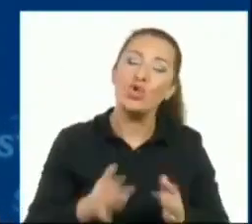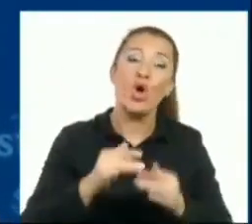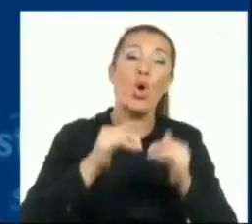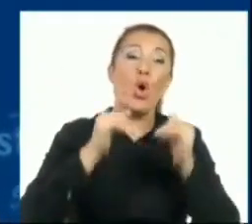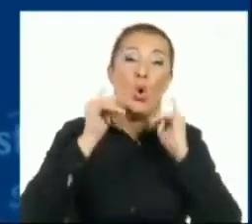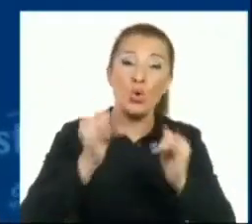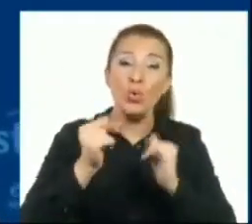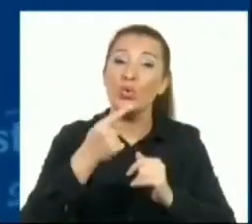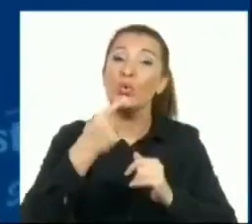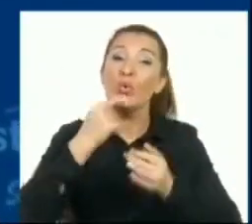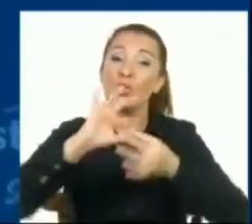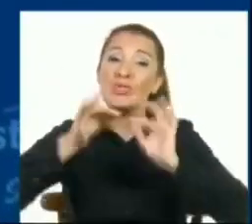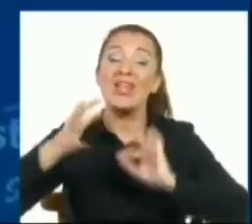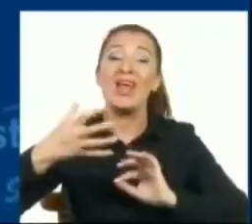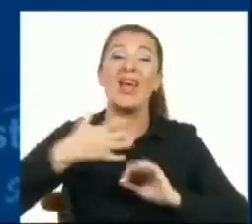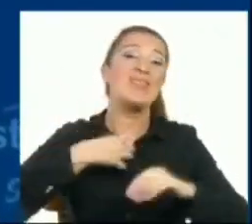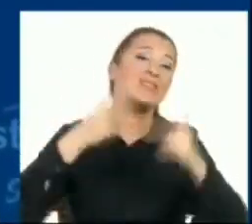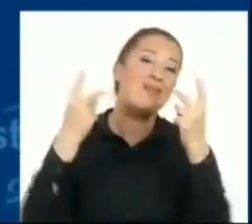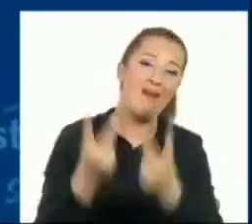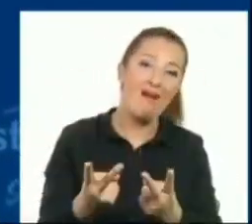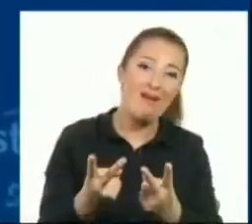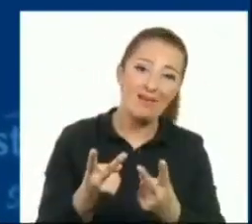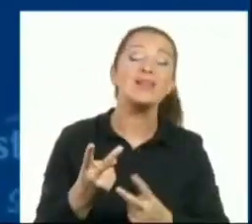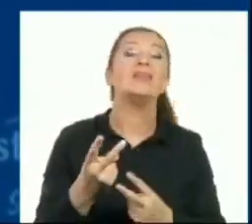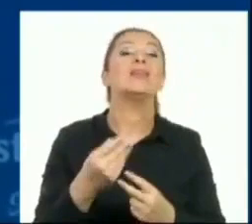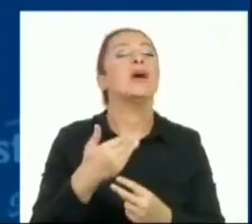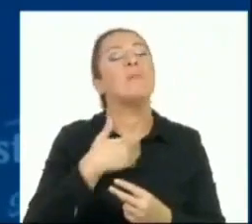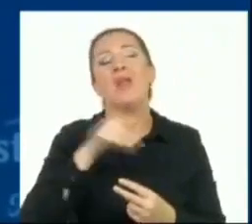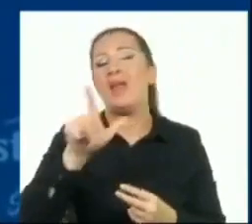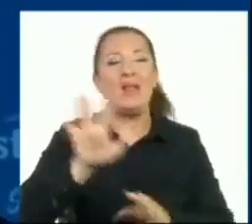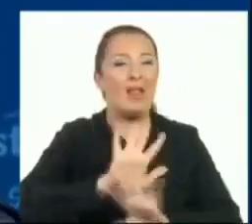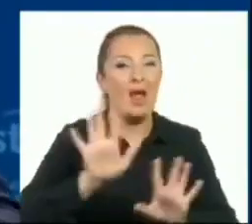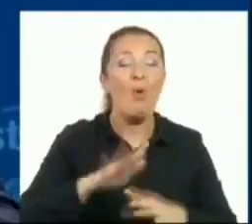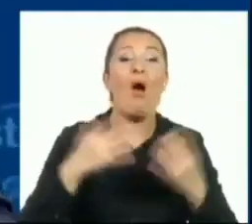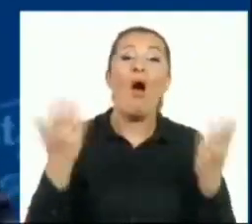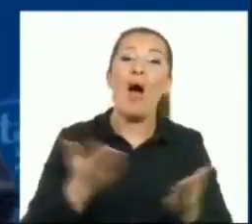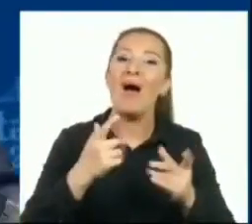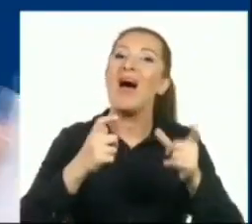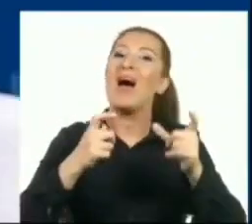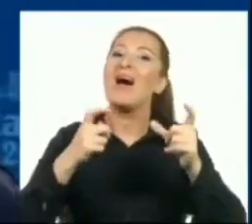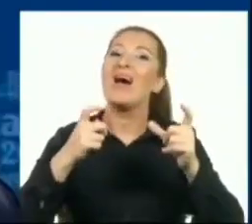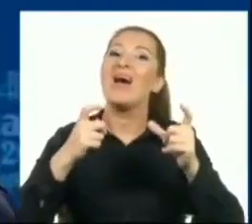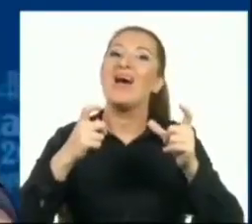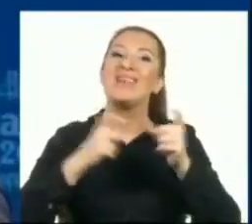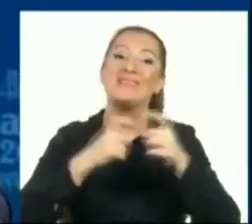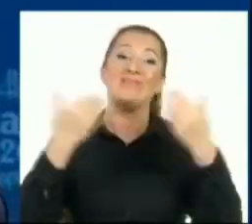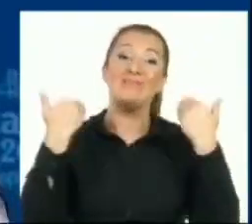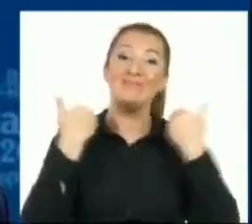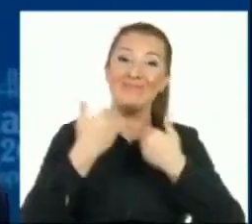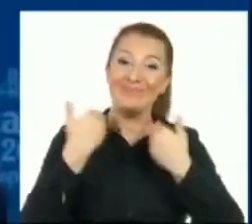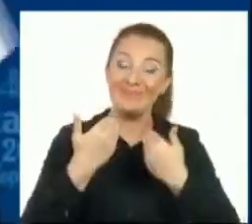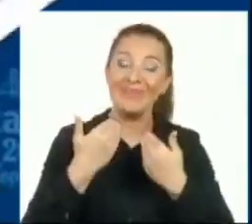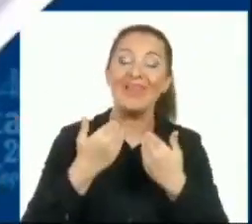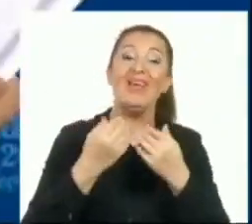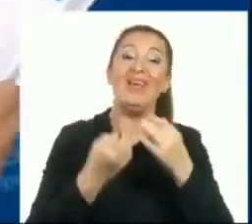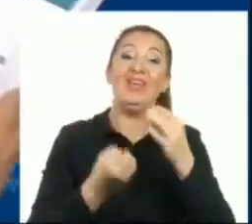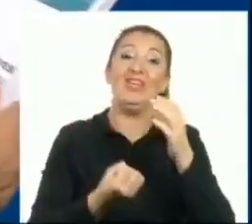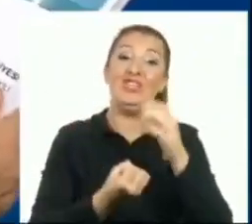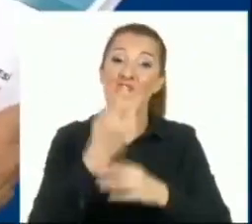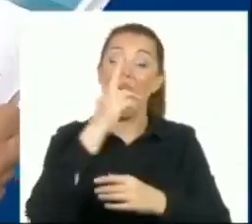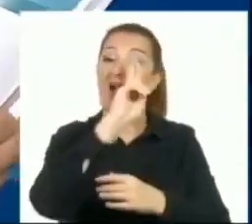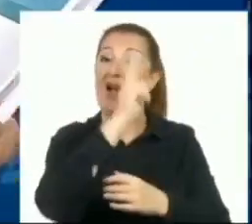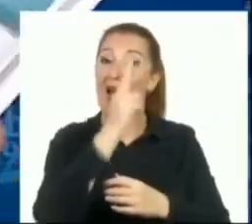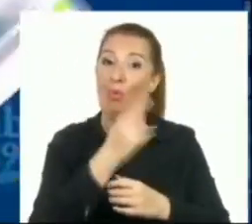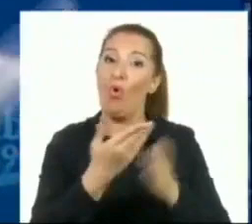söz sahibine aittir. Beni ilgilendirmiyor. Ama Sayıştay denetiminden çıkan raporu ben getirdim arzu ederlerse